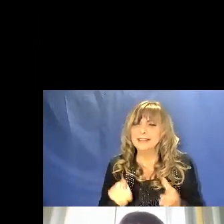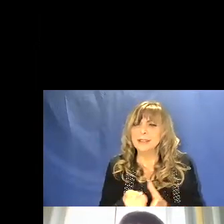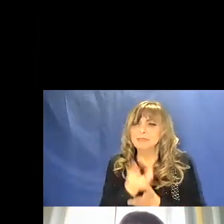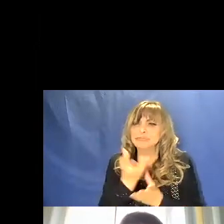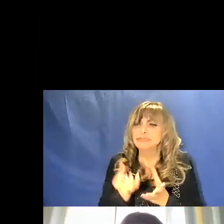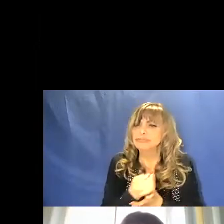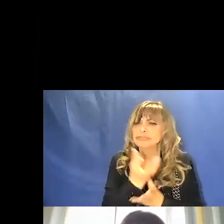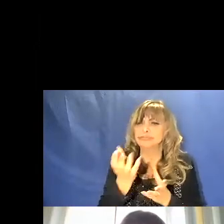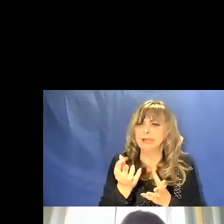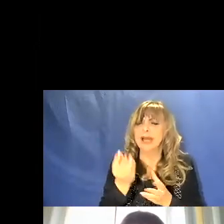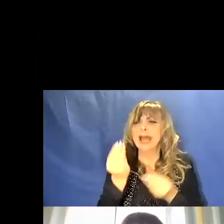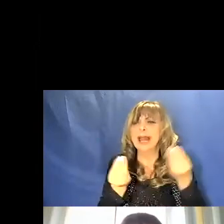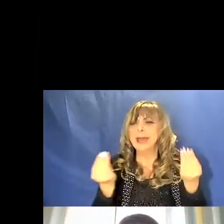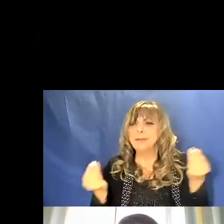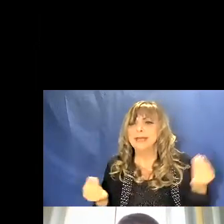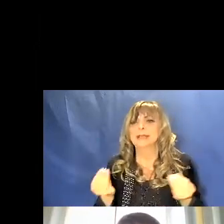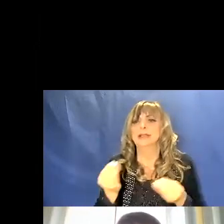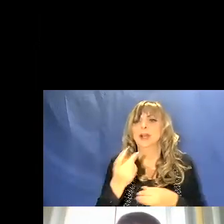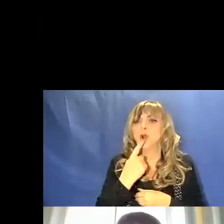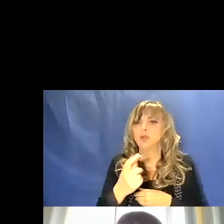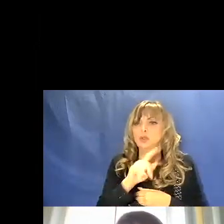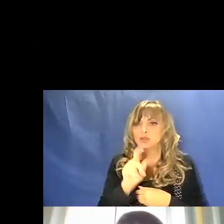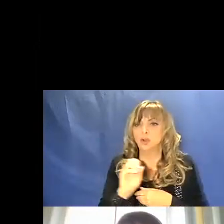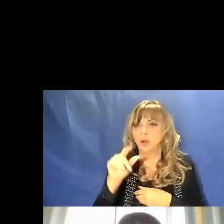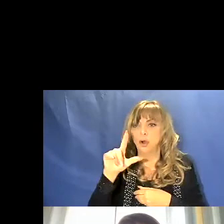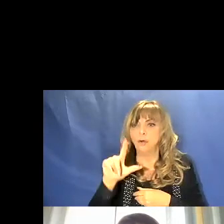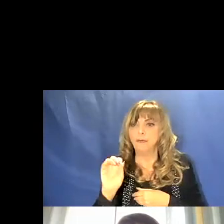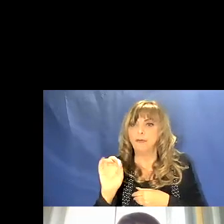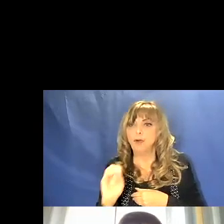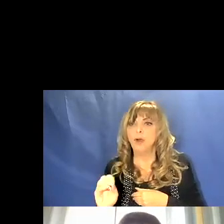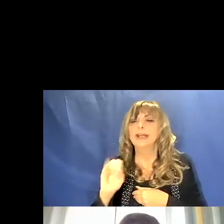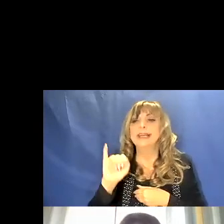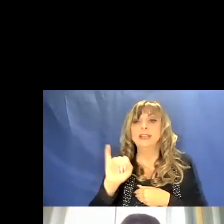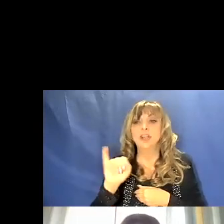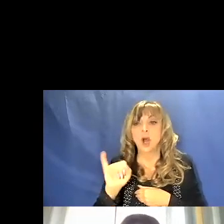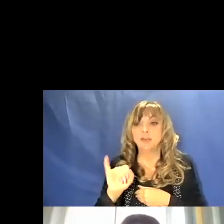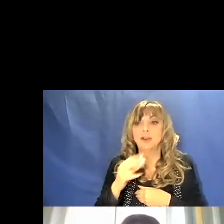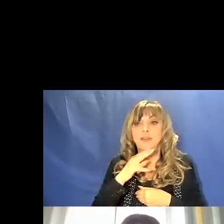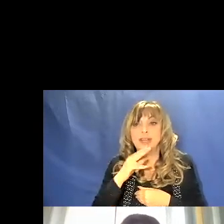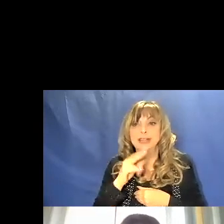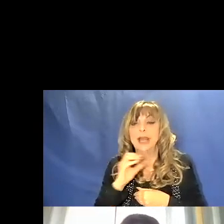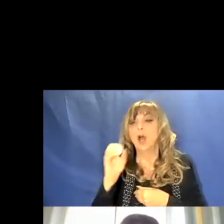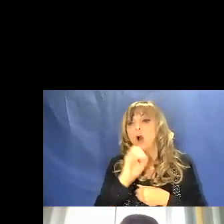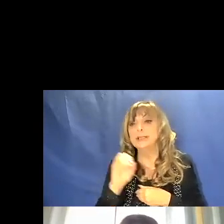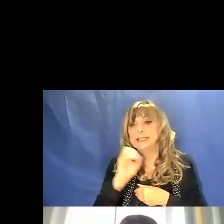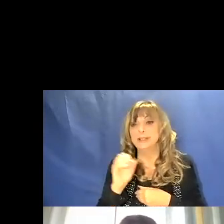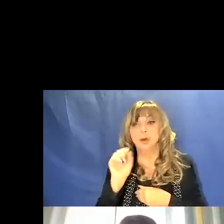il rosso, lo zolfo, l'idrogeno, il verde, l'ossigeno, il blu.